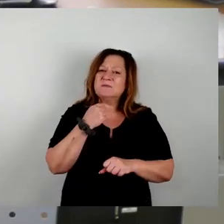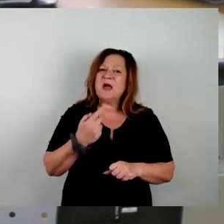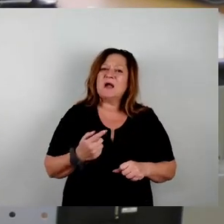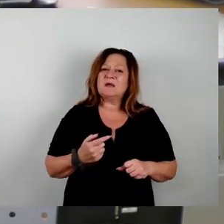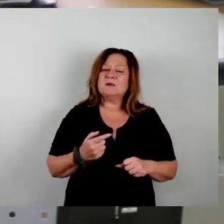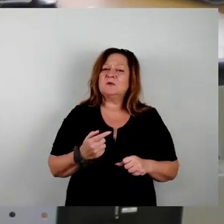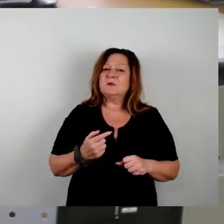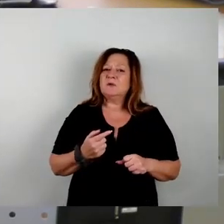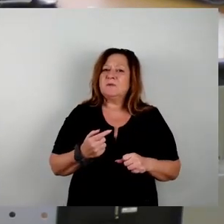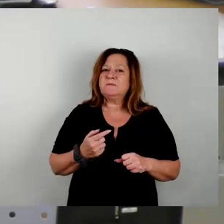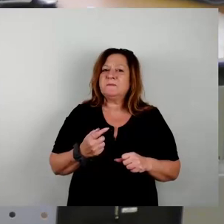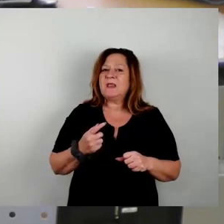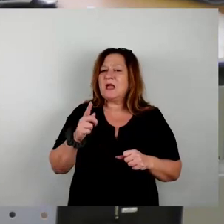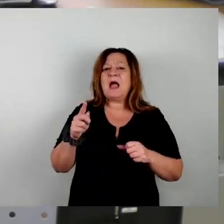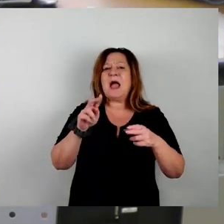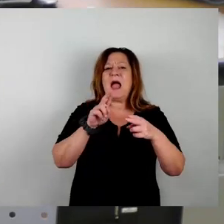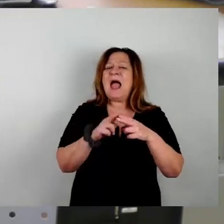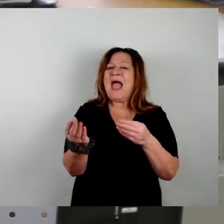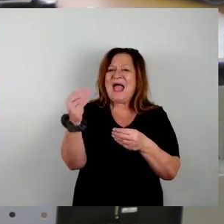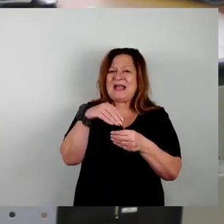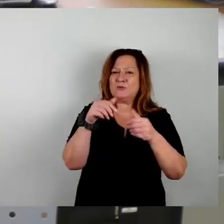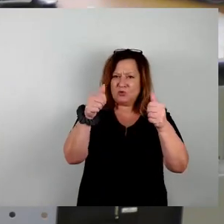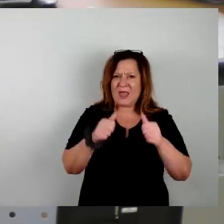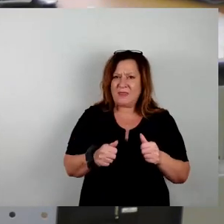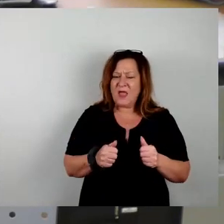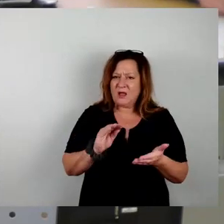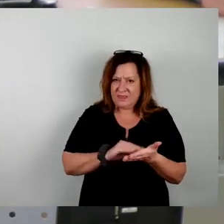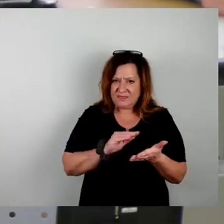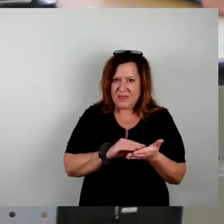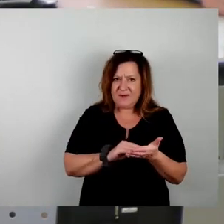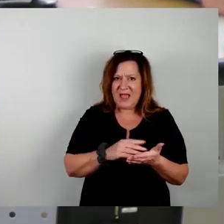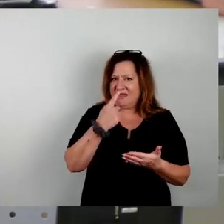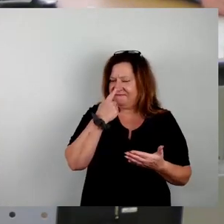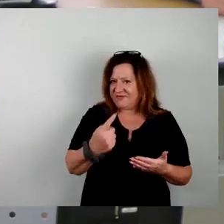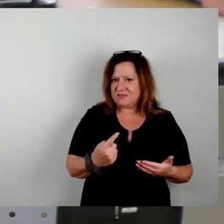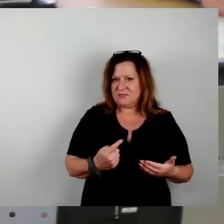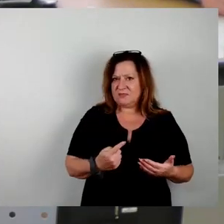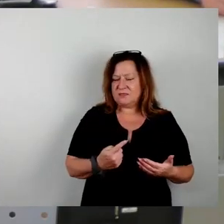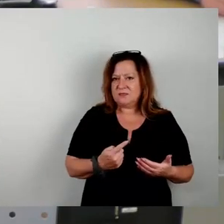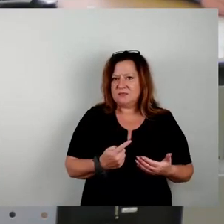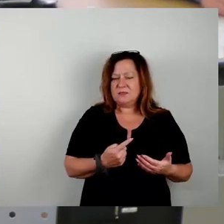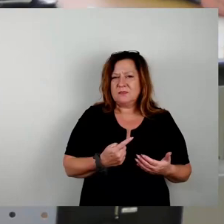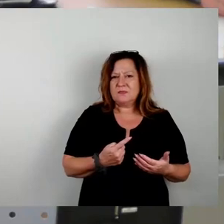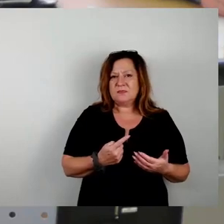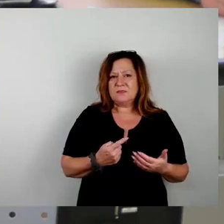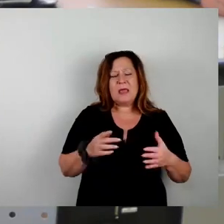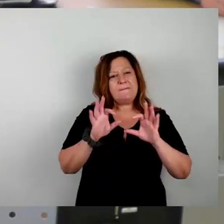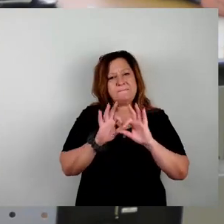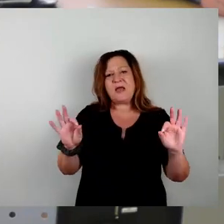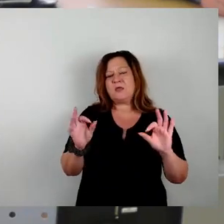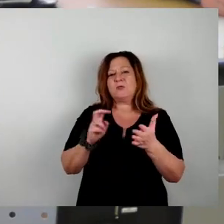Änderungsantrag oder Ergänzungsantrag drin, wenn das sich besser darstellt, dann müssen auch Mittel